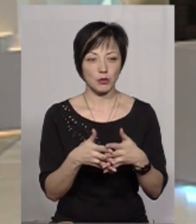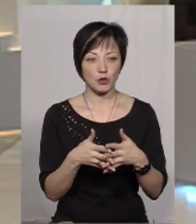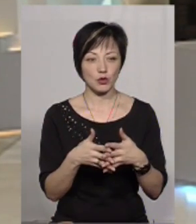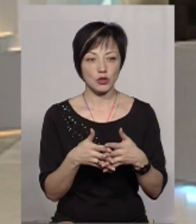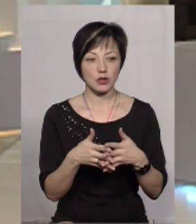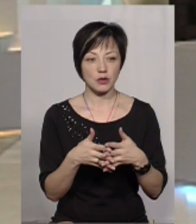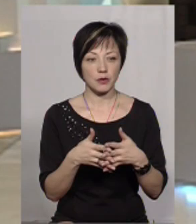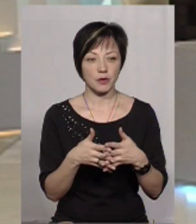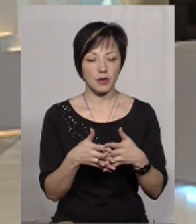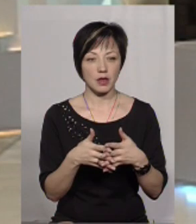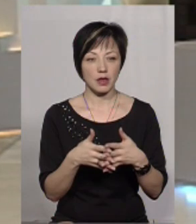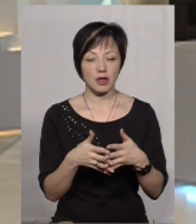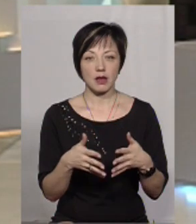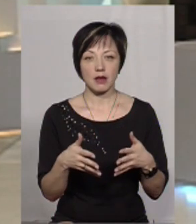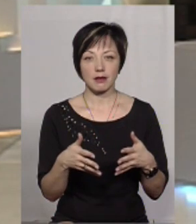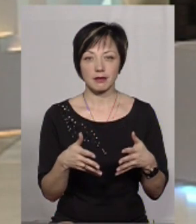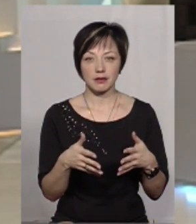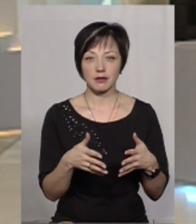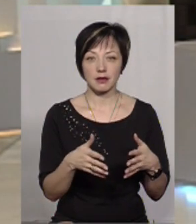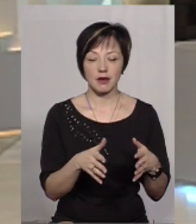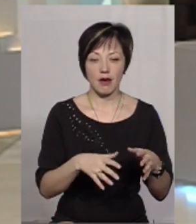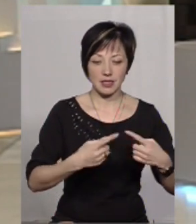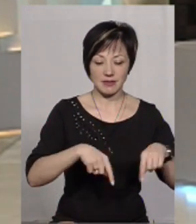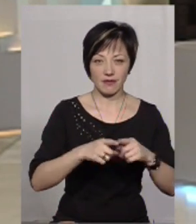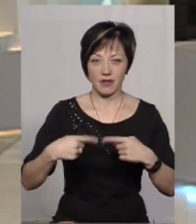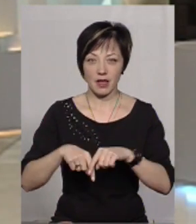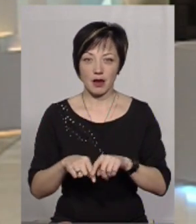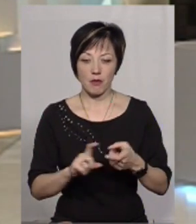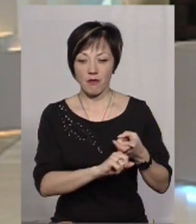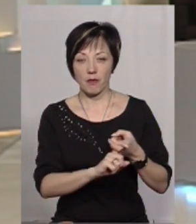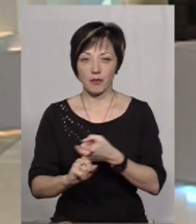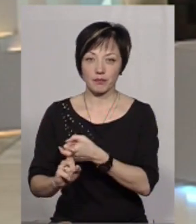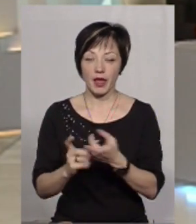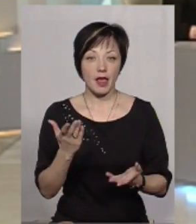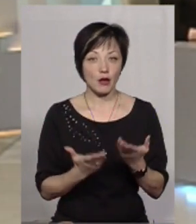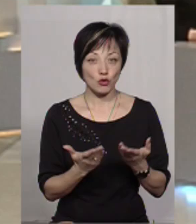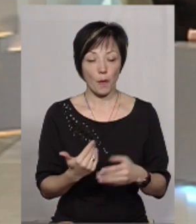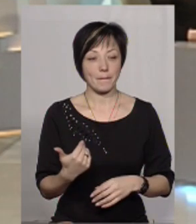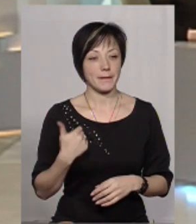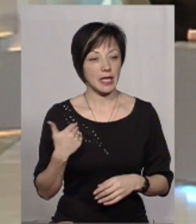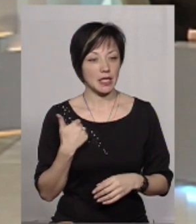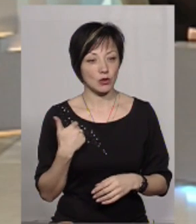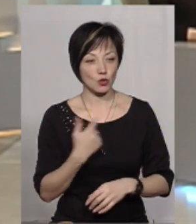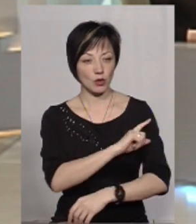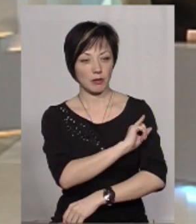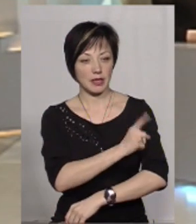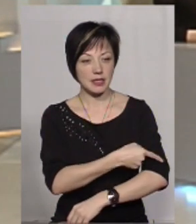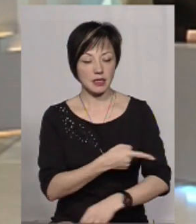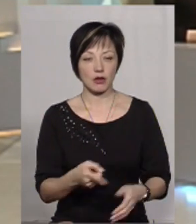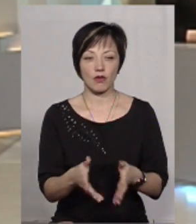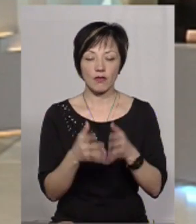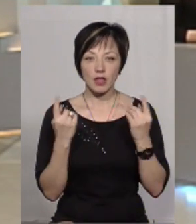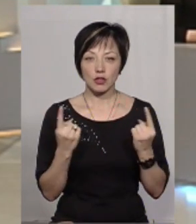посудини, які між собою просто взаємопов'язані. Якщо ми претендуємо на сильну,